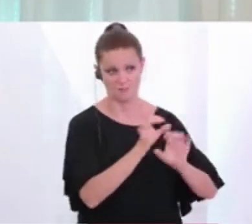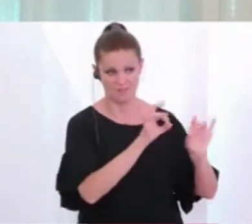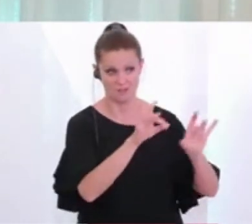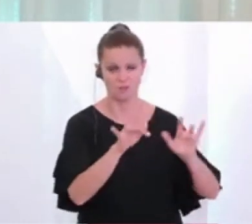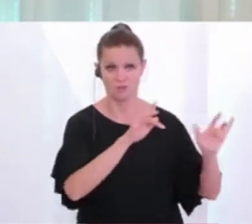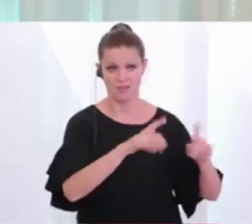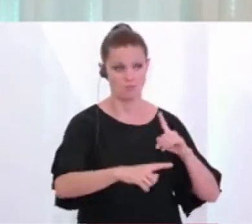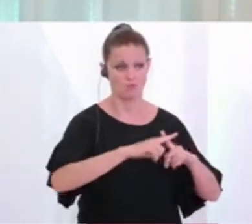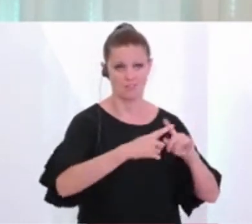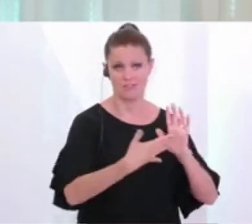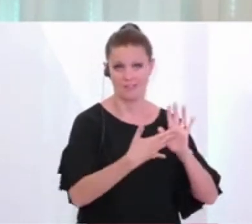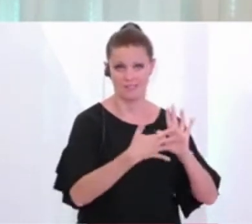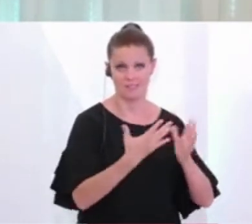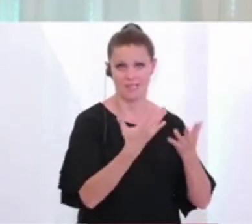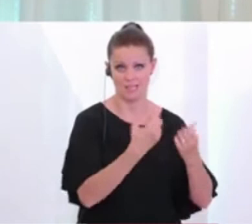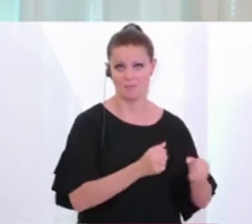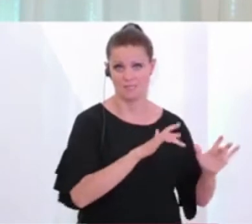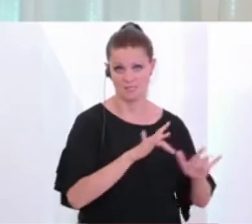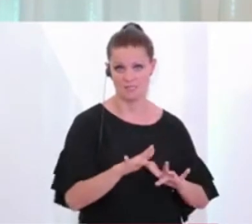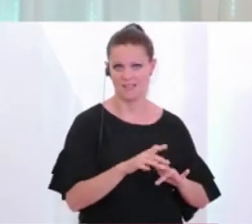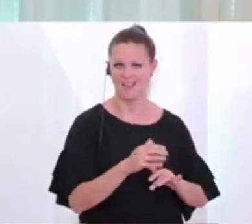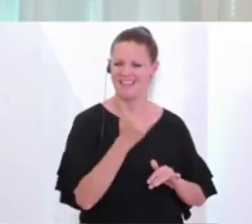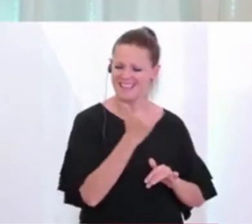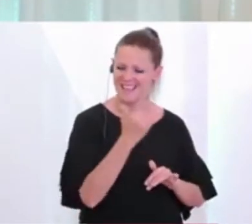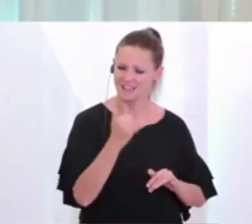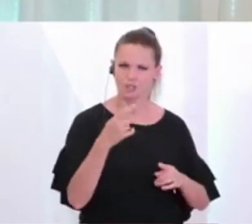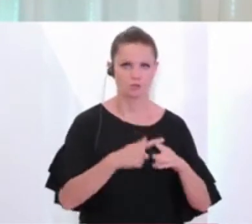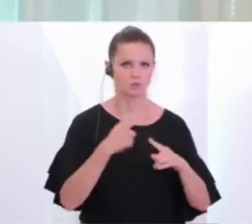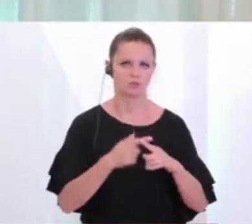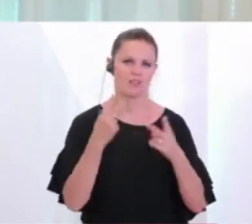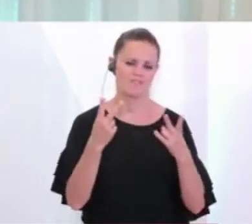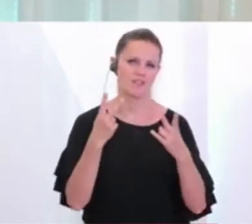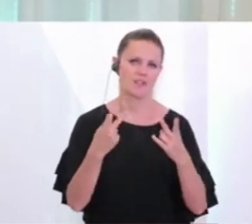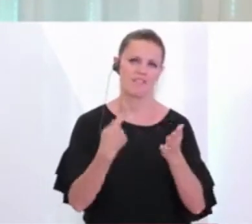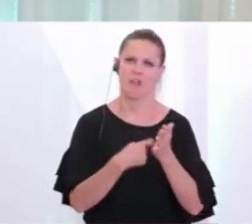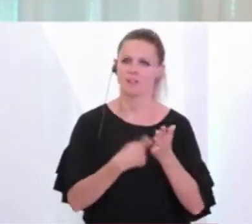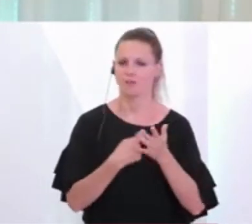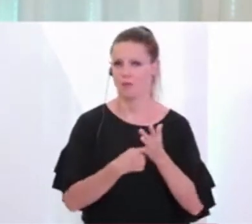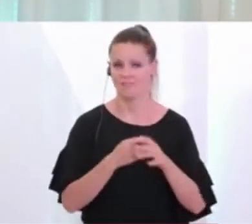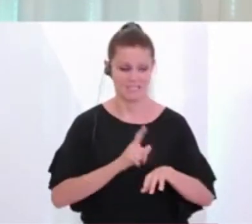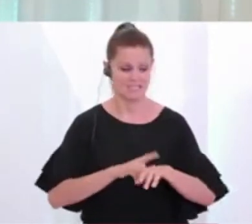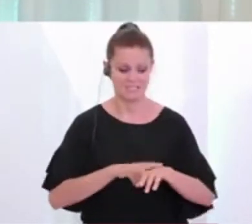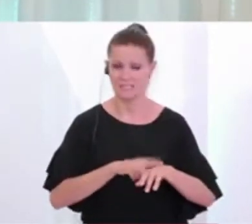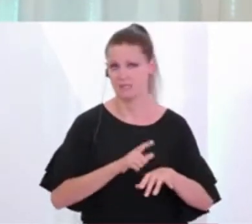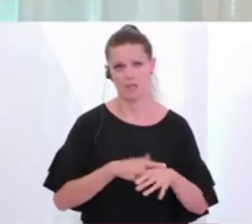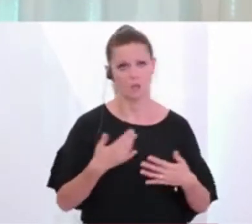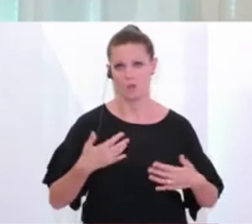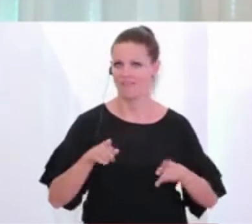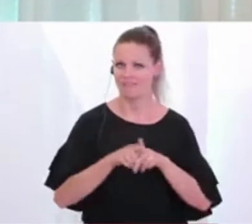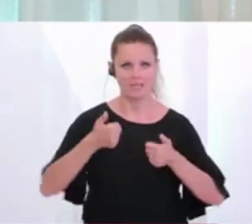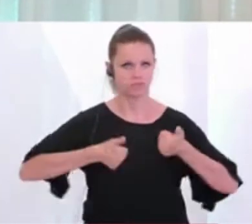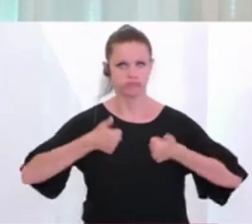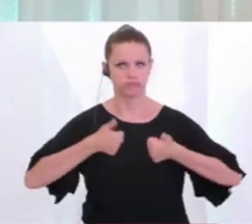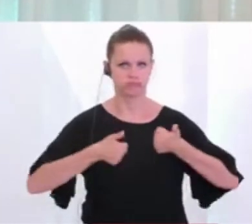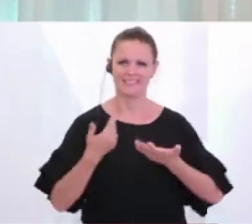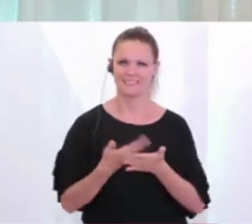positiven Test haben. Da geht es um jede Stunde und das ist ein Wettlauf auch mit der Zeit. Und genau in diese Richtung geht ja